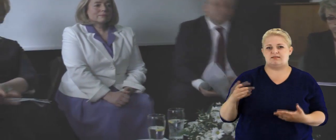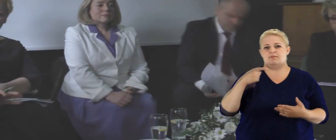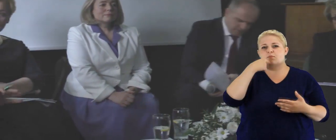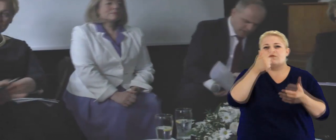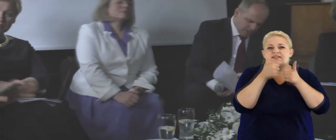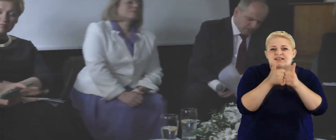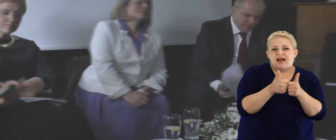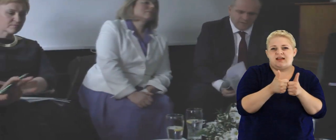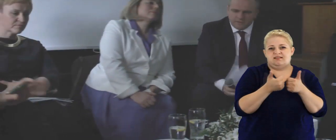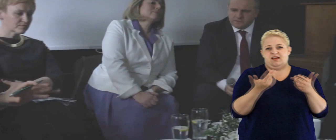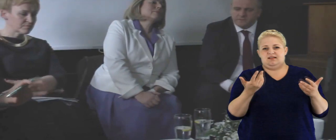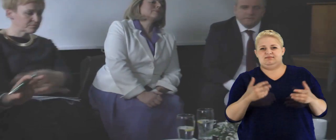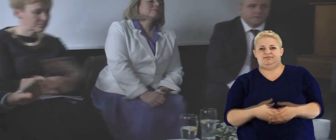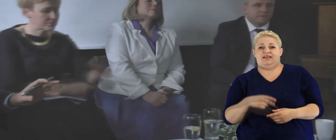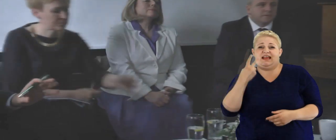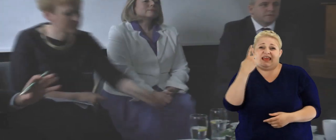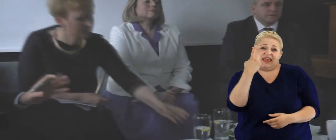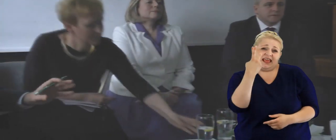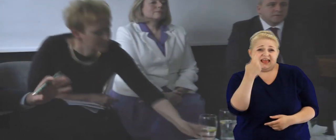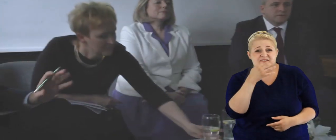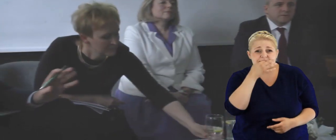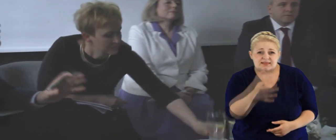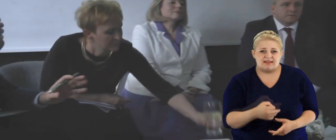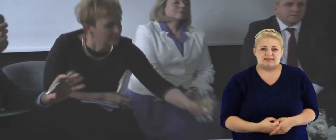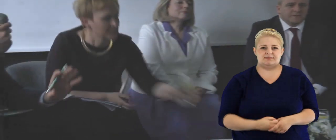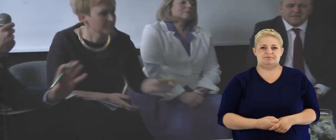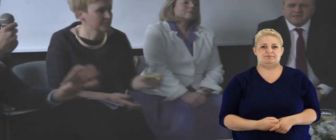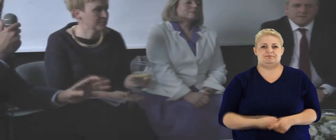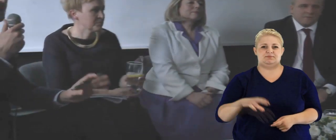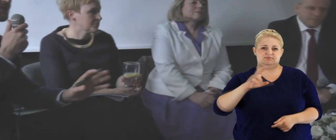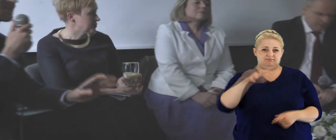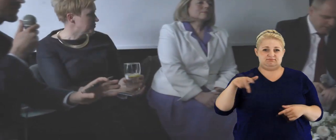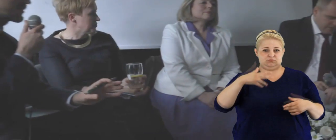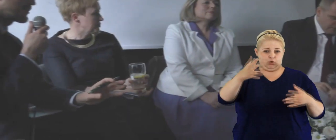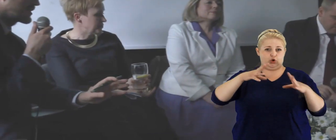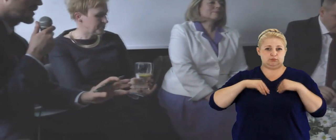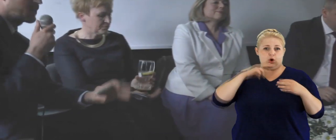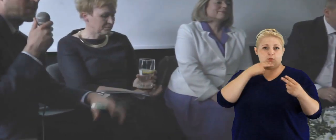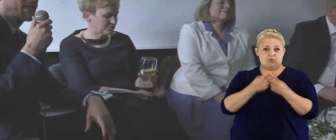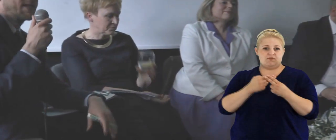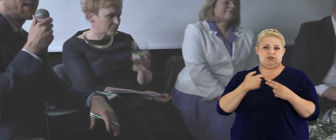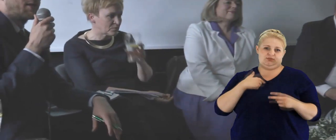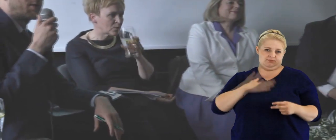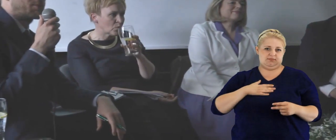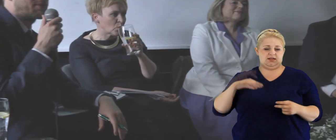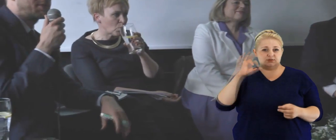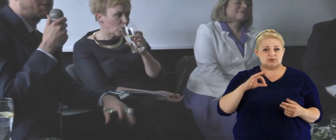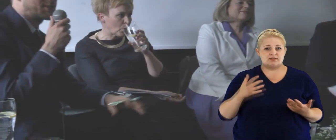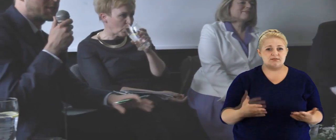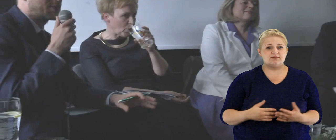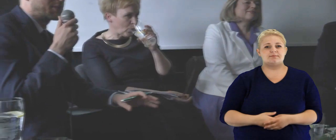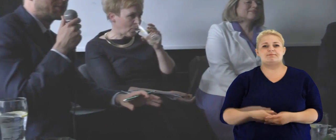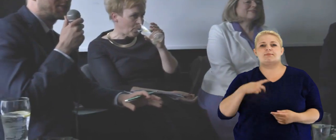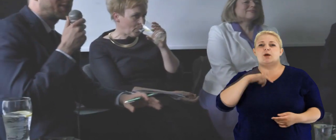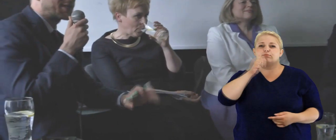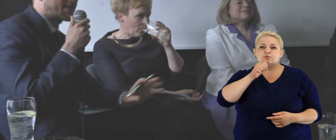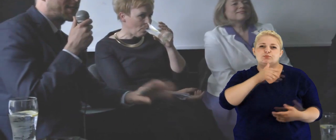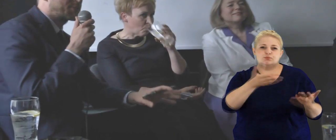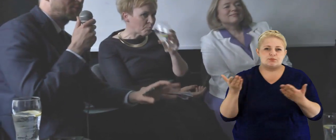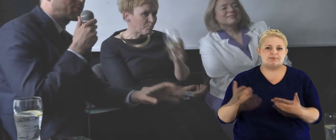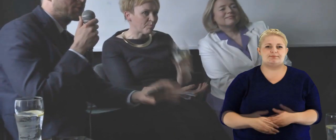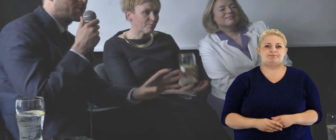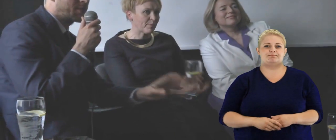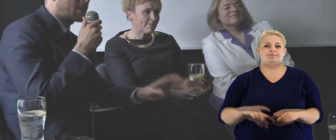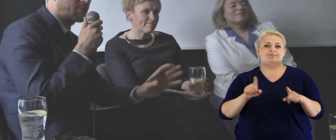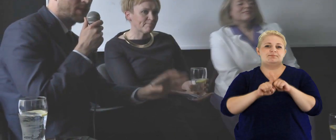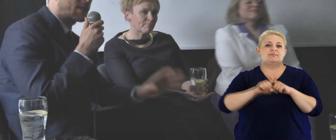Państwu szansę, przynajmniej zadania, myślę, że realnie to jest jeden, dwa pytania, nie wiem, czy w ogóle z uzyskaniem odpowiedzi jeszcze będziemy mieli szansę,